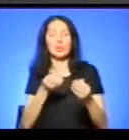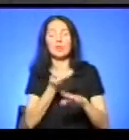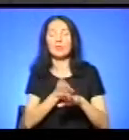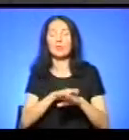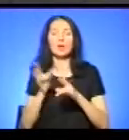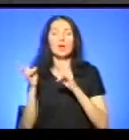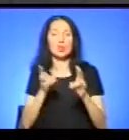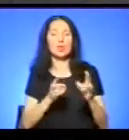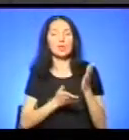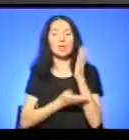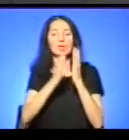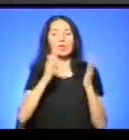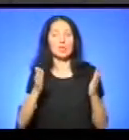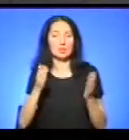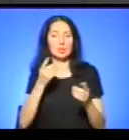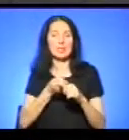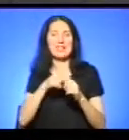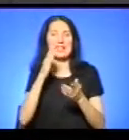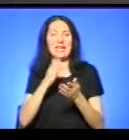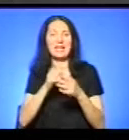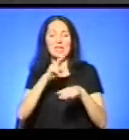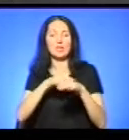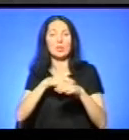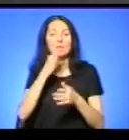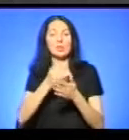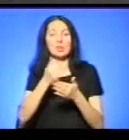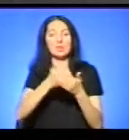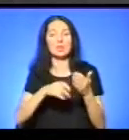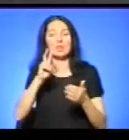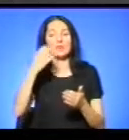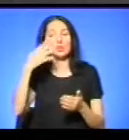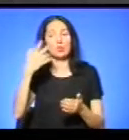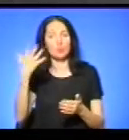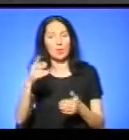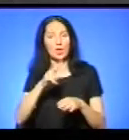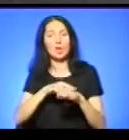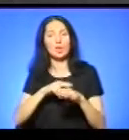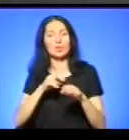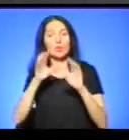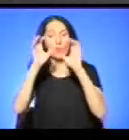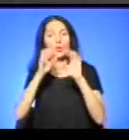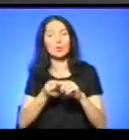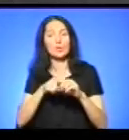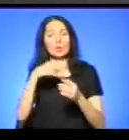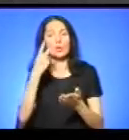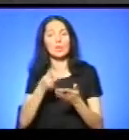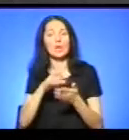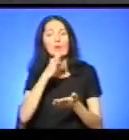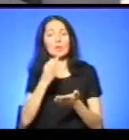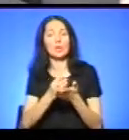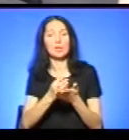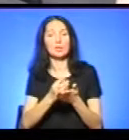чи зелені насадження, то передбачена кримінальна відповідальність по 245 статті кримінального подросту, яка передбачає відповідальність